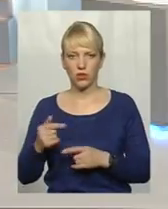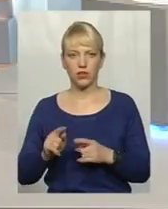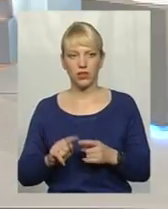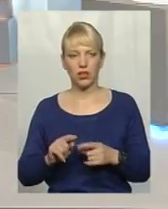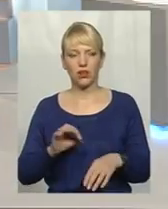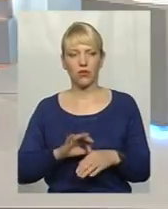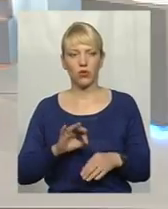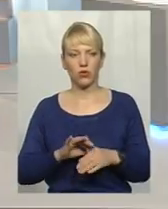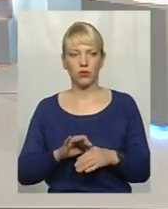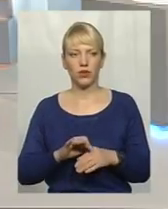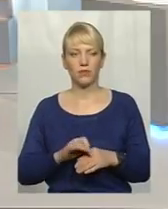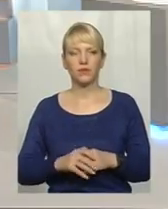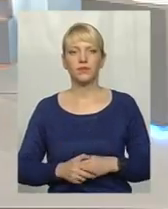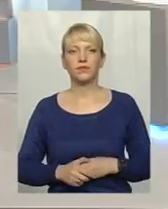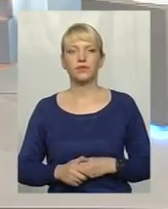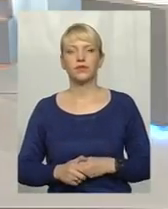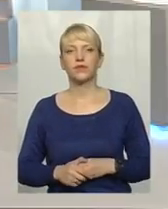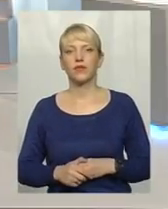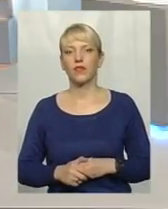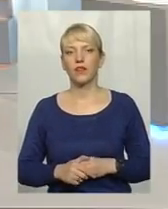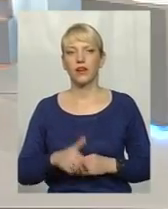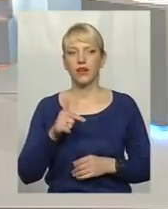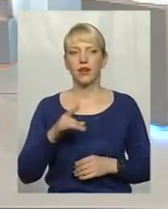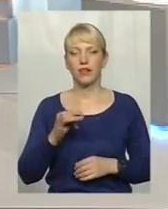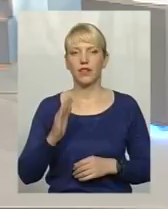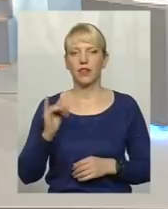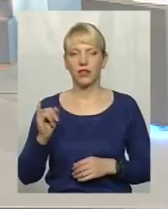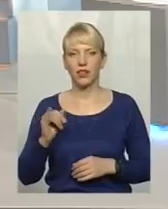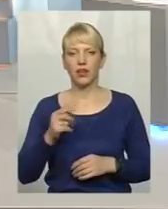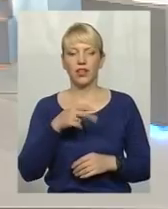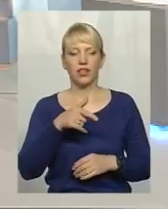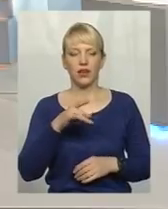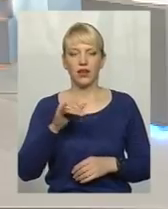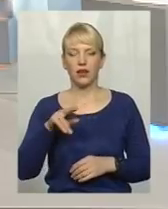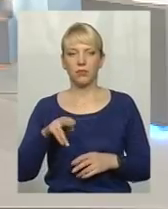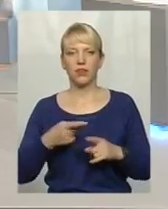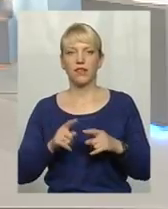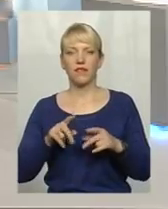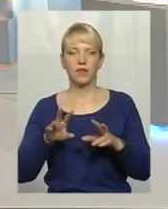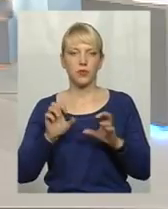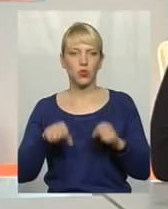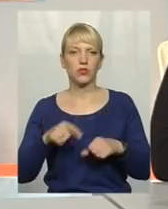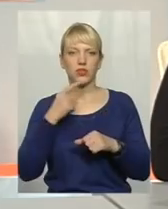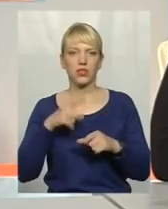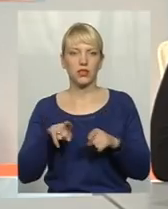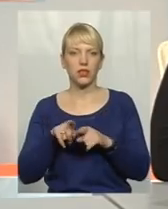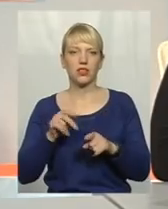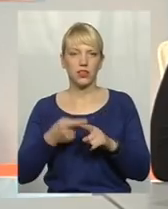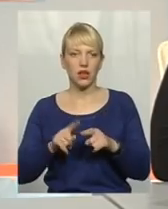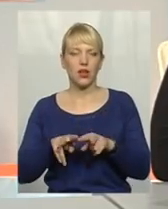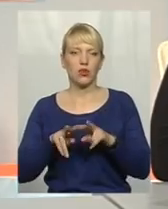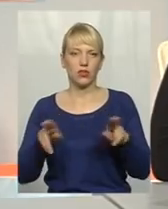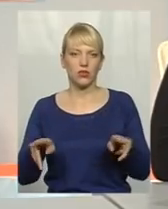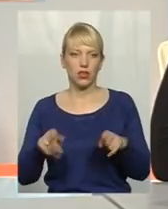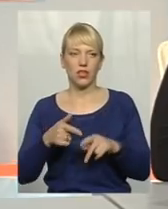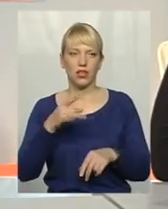однаково? Гостре респіраторні вірусні інфекції і грип – це, можна сказати, одне і те саме, тому що грип теж